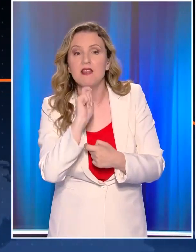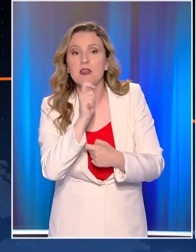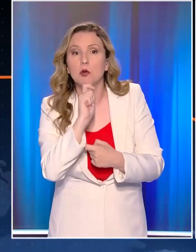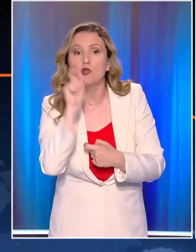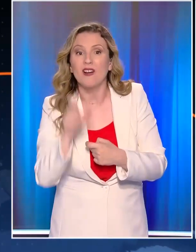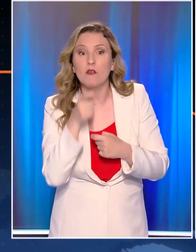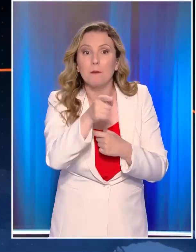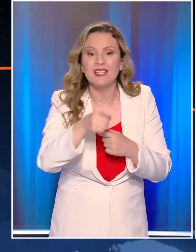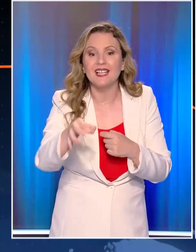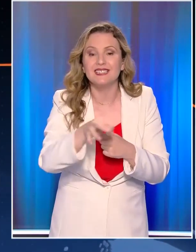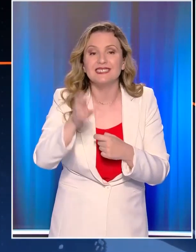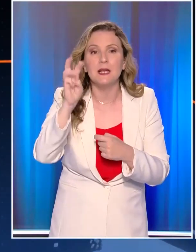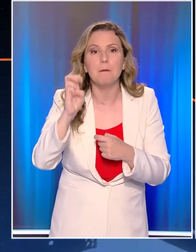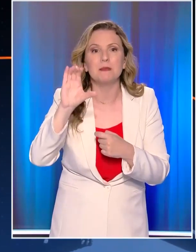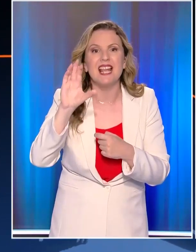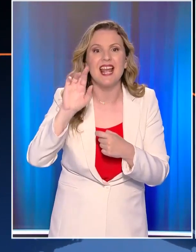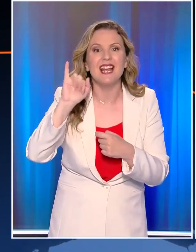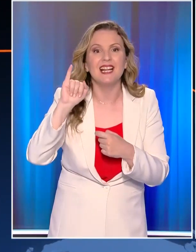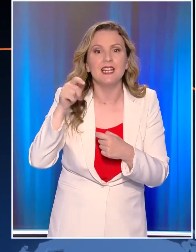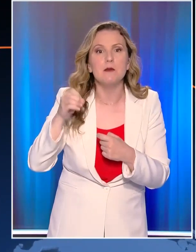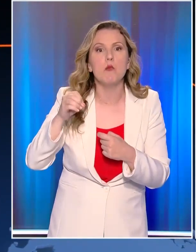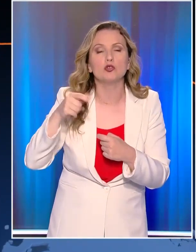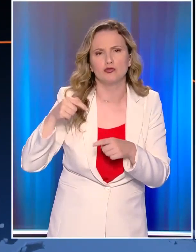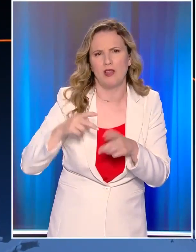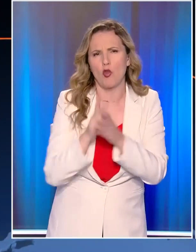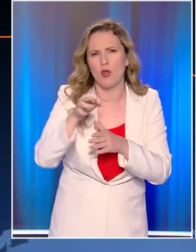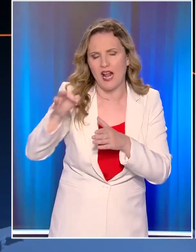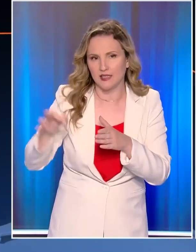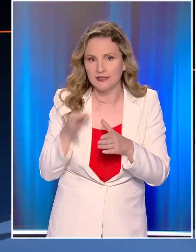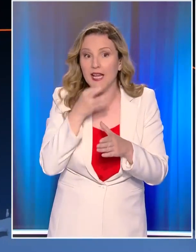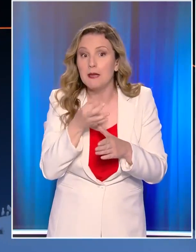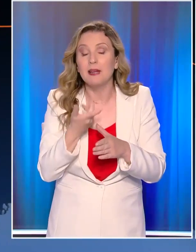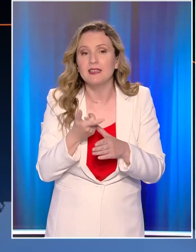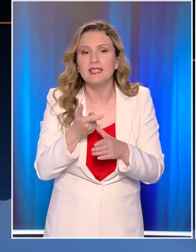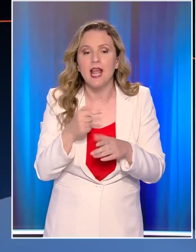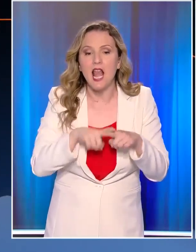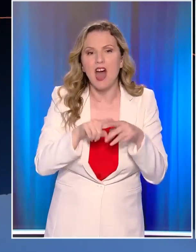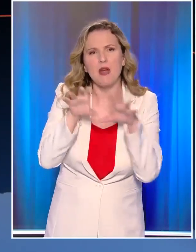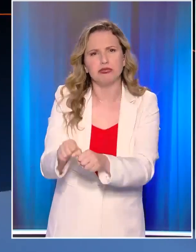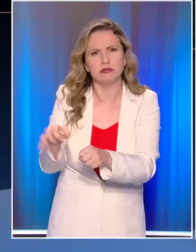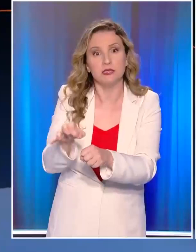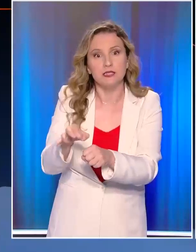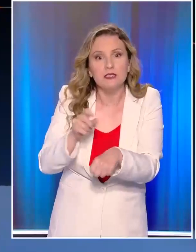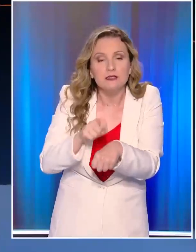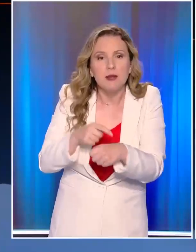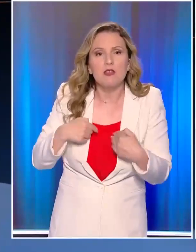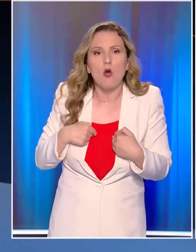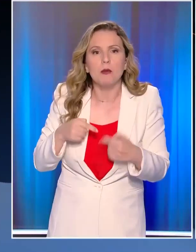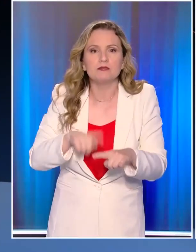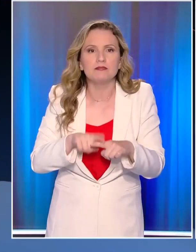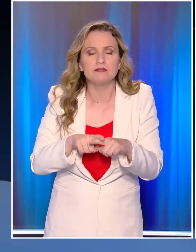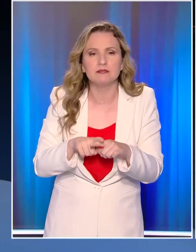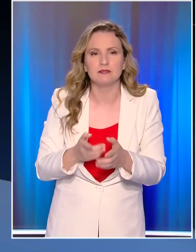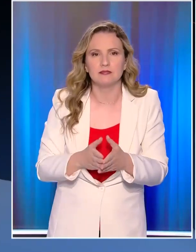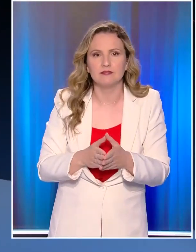Ψέριμο, από όπου μετέδιδε ότι τον εισή βρίσκεται υπό ελληνική κατοχή. Να εγκαταλείψει την πολιτική του